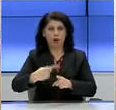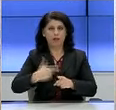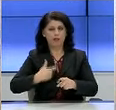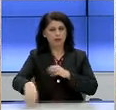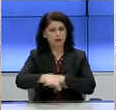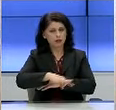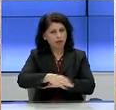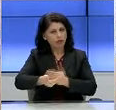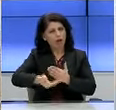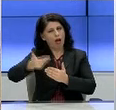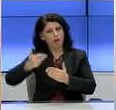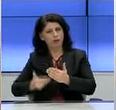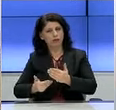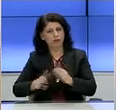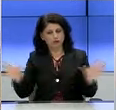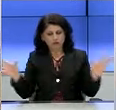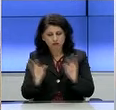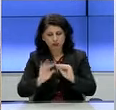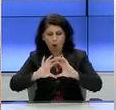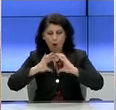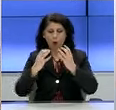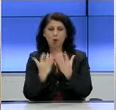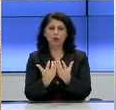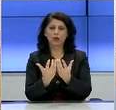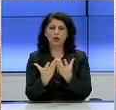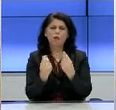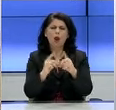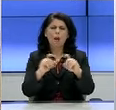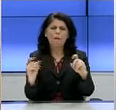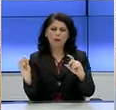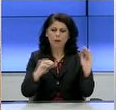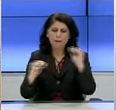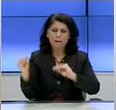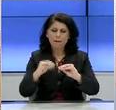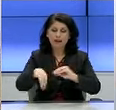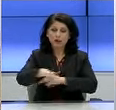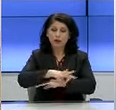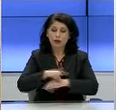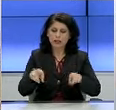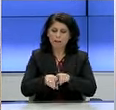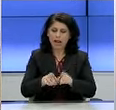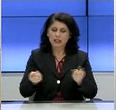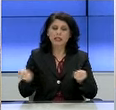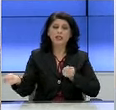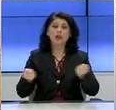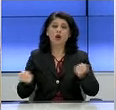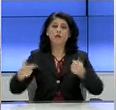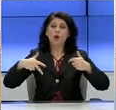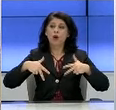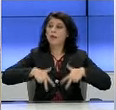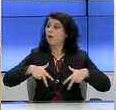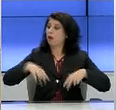Με ένα ολοκληρωμένο και συνεκτικό στρατηγικό σχέδιο, σε συνεργασία με όλα τα συναρμόδια υπουργεία, αλλά και φορείς,